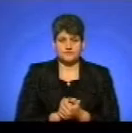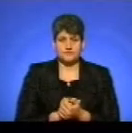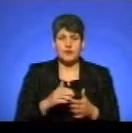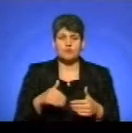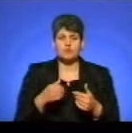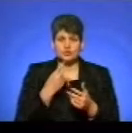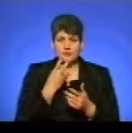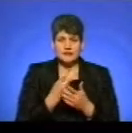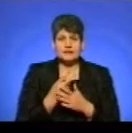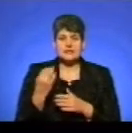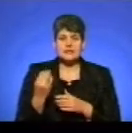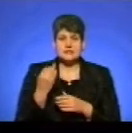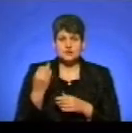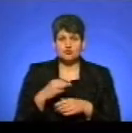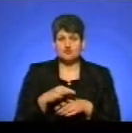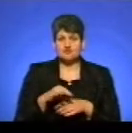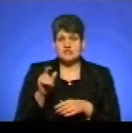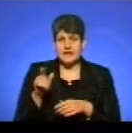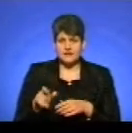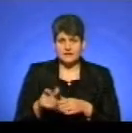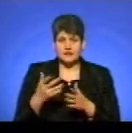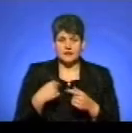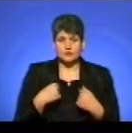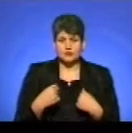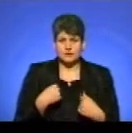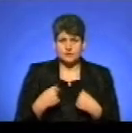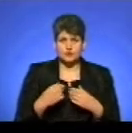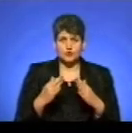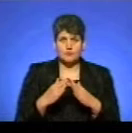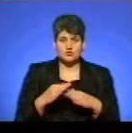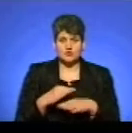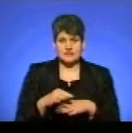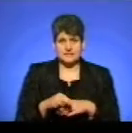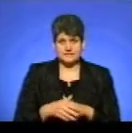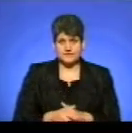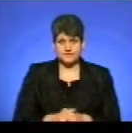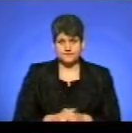пропоную переглянути історію жертви, яка потерпіла від домашнього насильства.